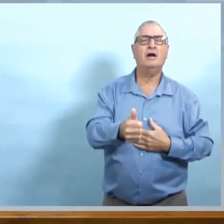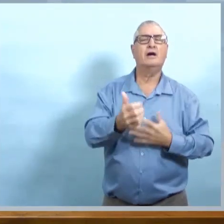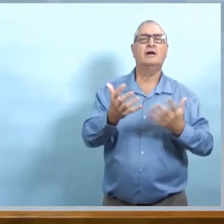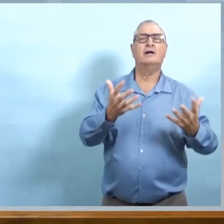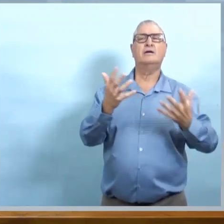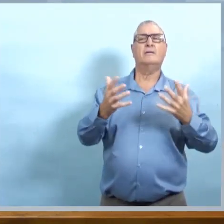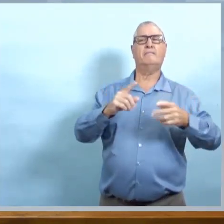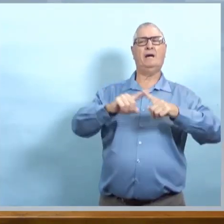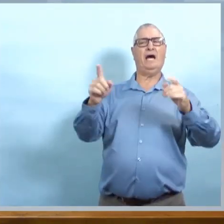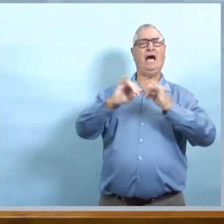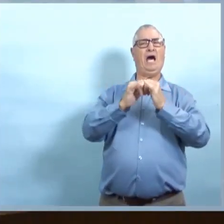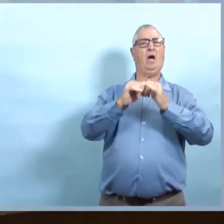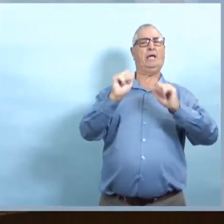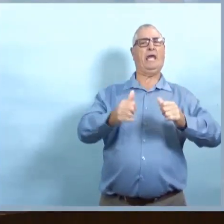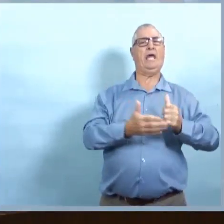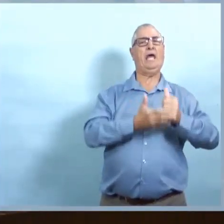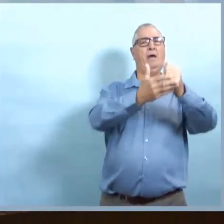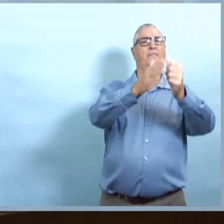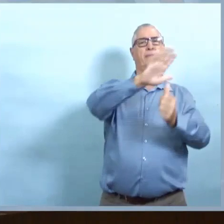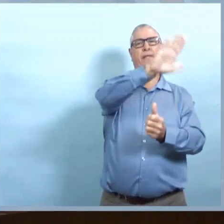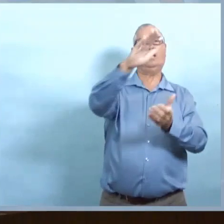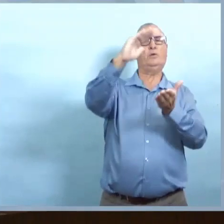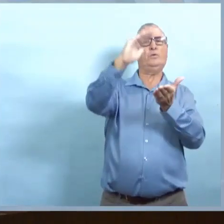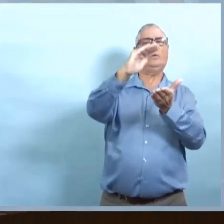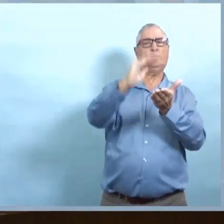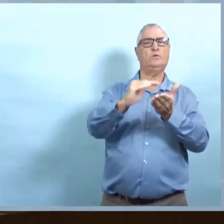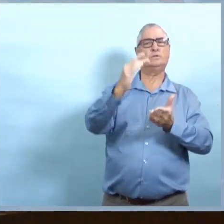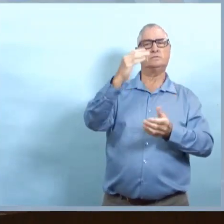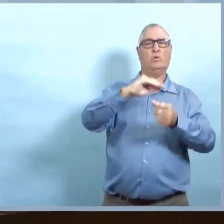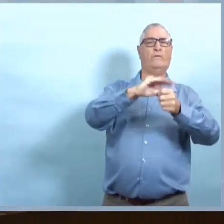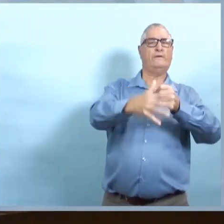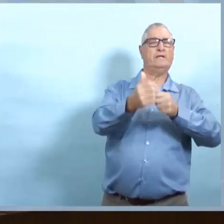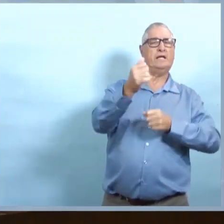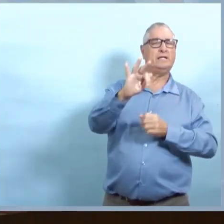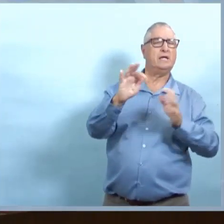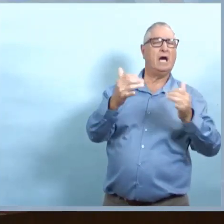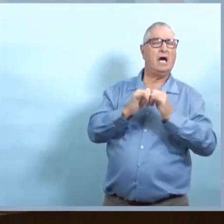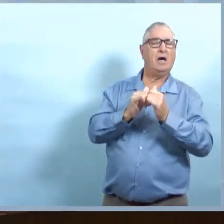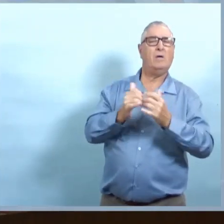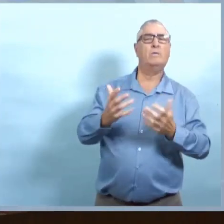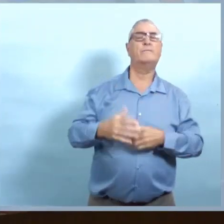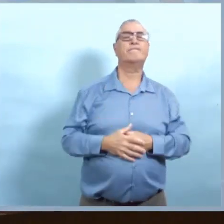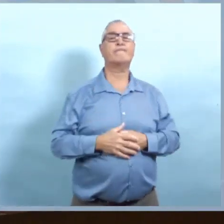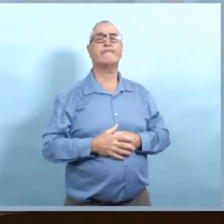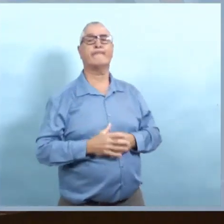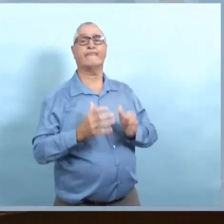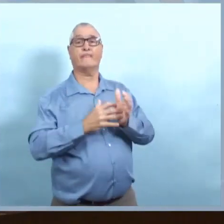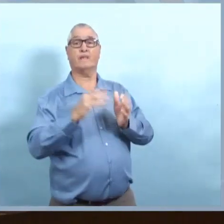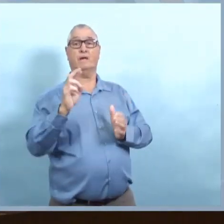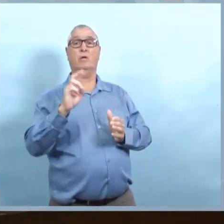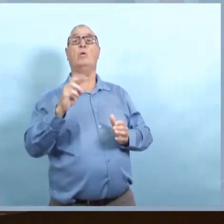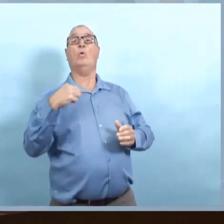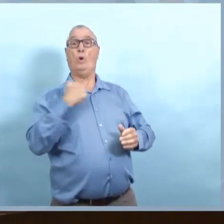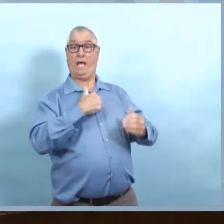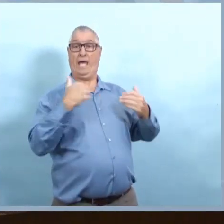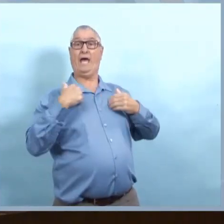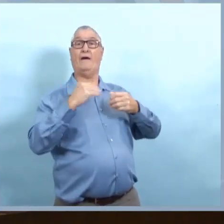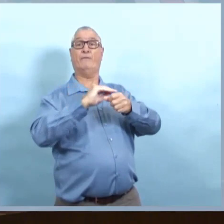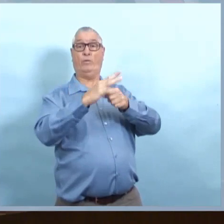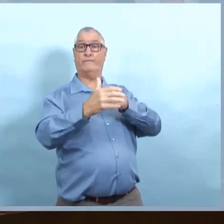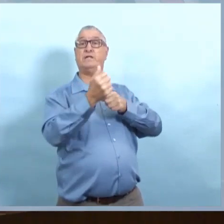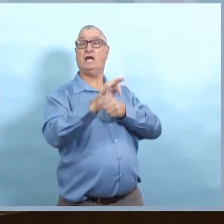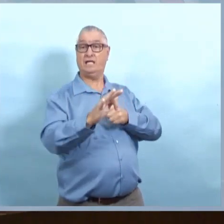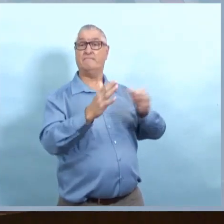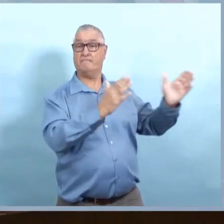le risque de transmission dans la Première Nation? Parce que ce n'est pas une situation de vie communale, mais c'est une communauté très